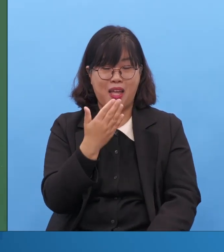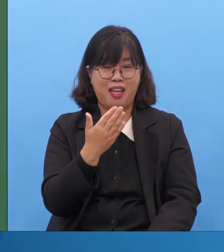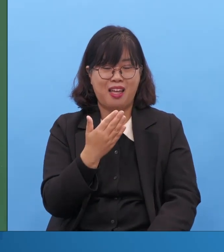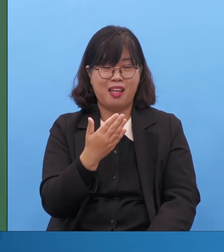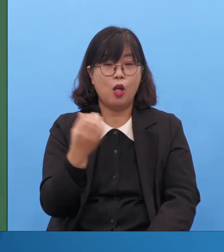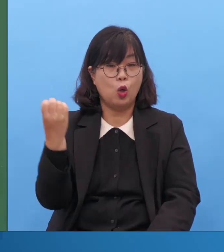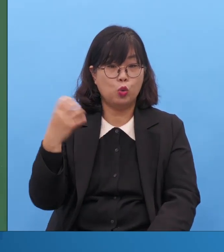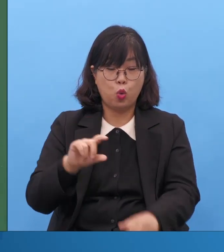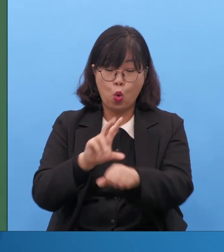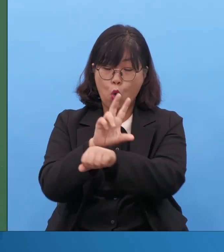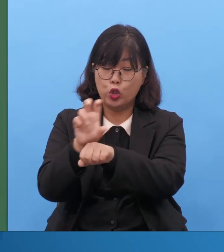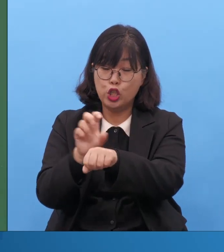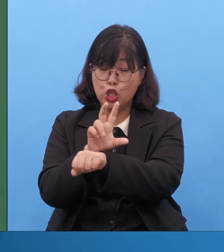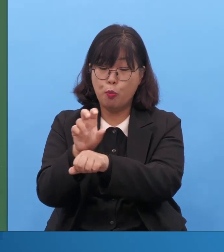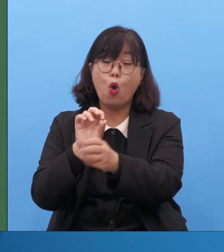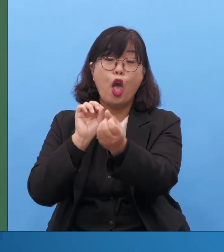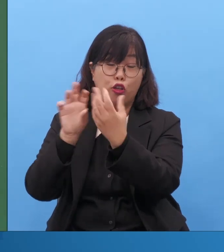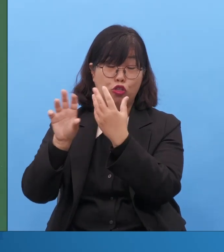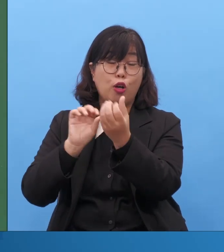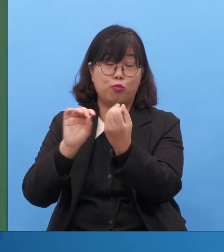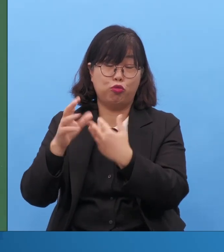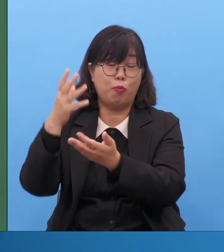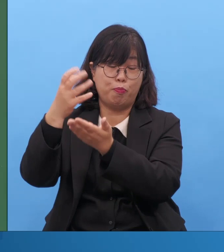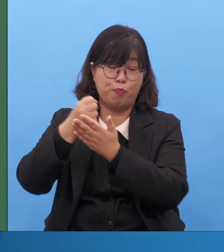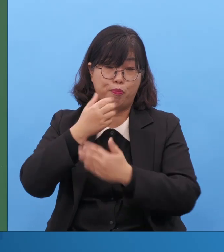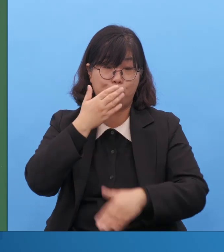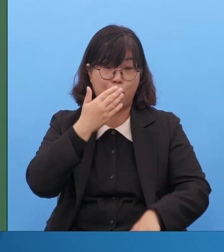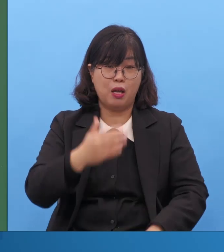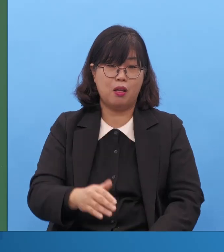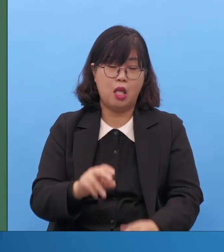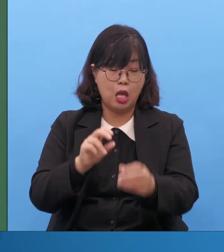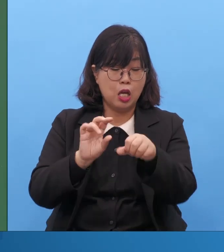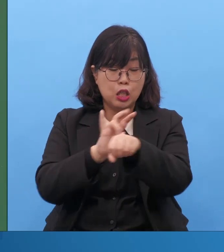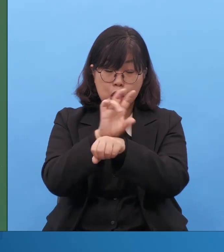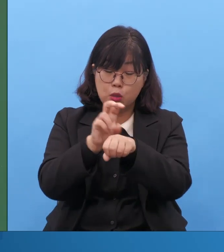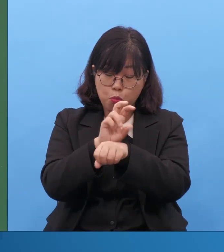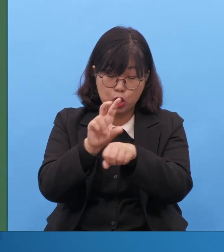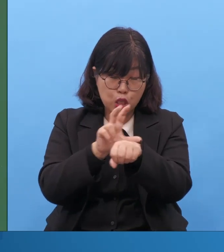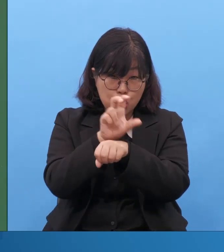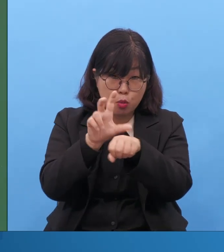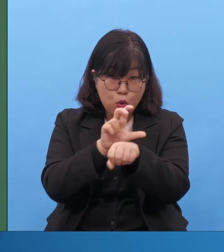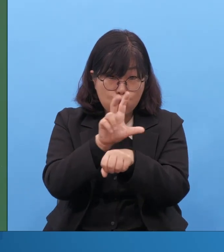25의 응답이 와요. 25의 응답은 뭡니까? 하늘의 응답이 온다입니다.